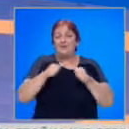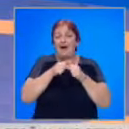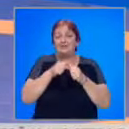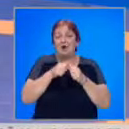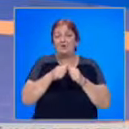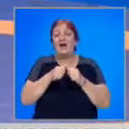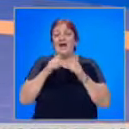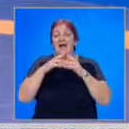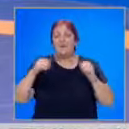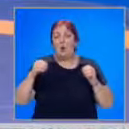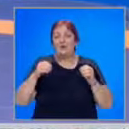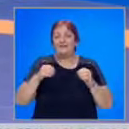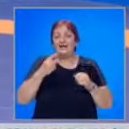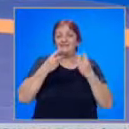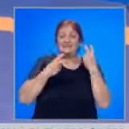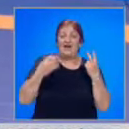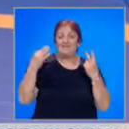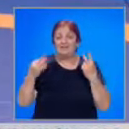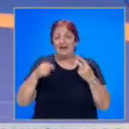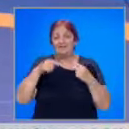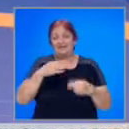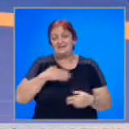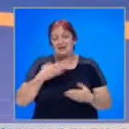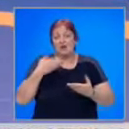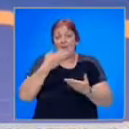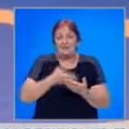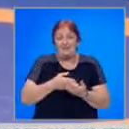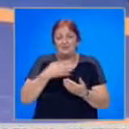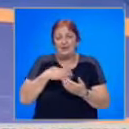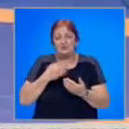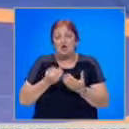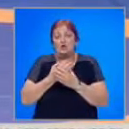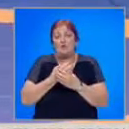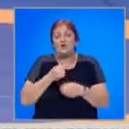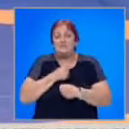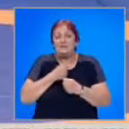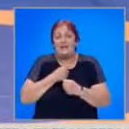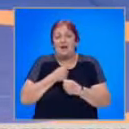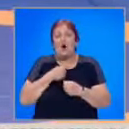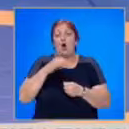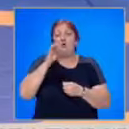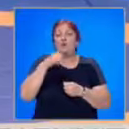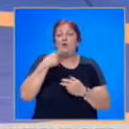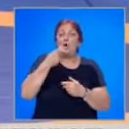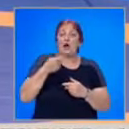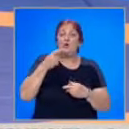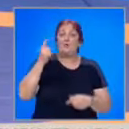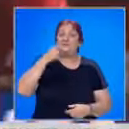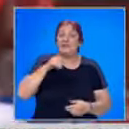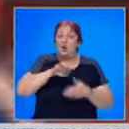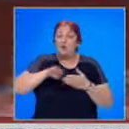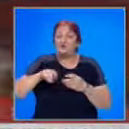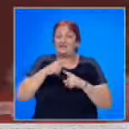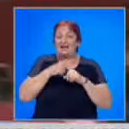матч от японката Юкахо Кавай с 2 на 3, днес нашата представителка имаше ново изпитание. Овчарова, която по-рано през деня